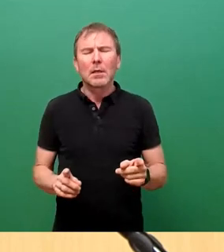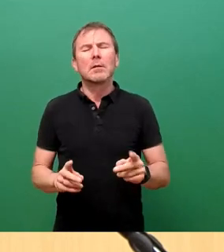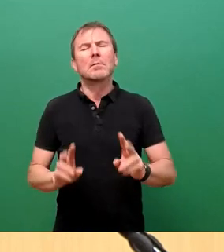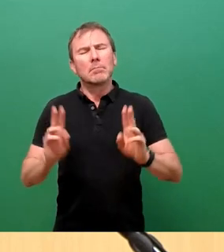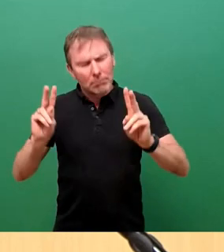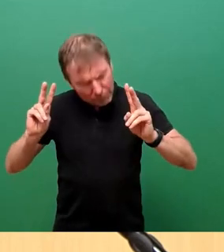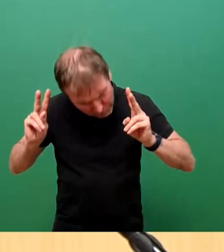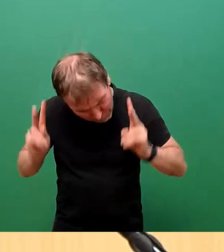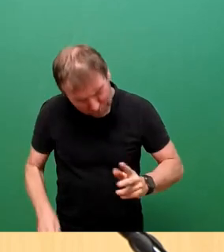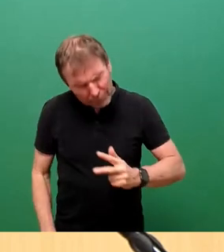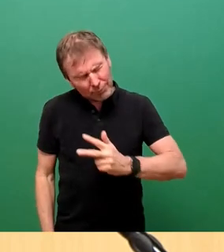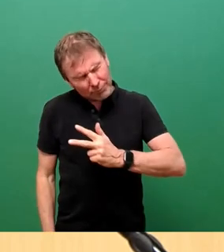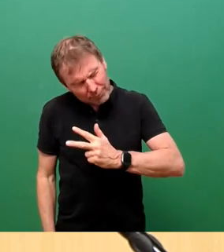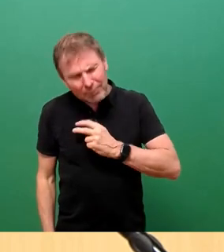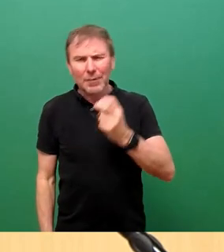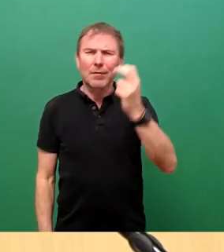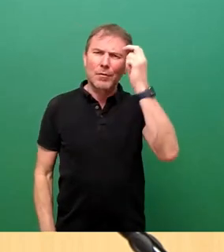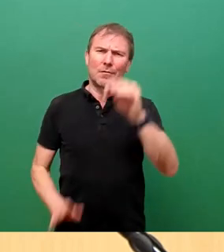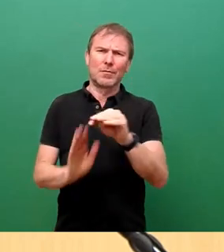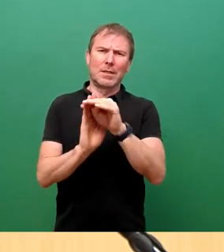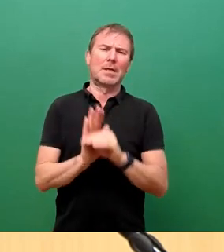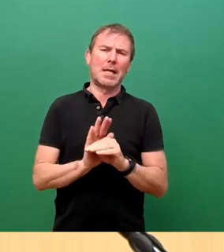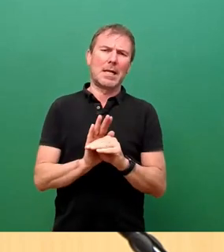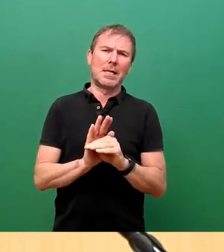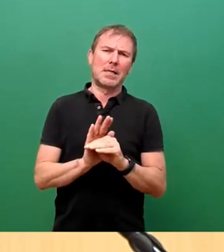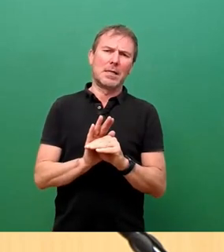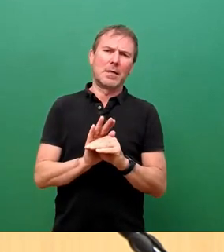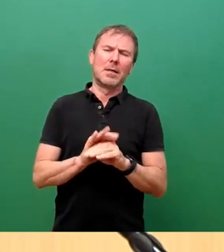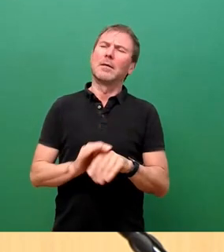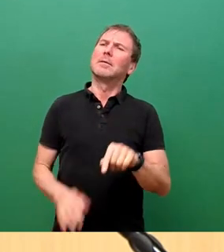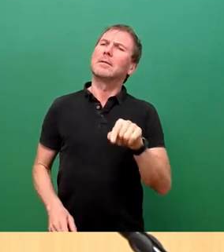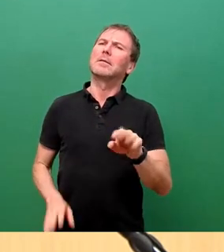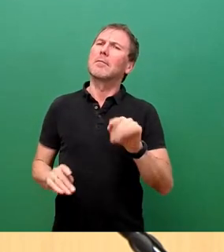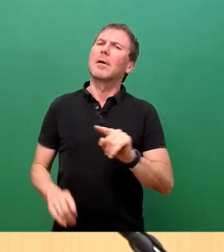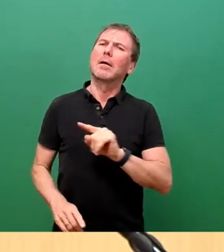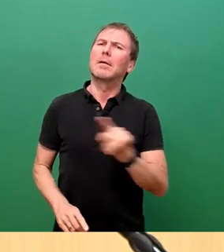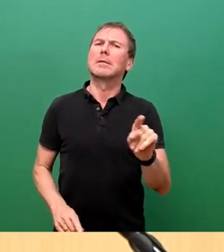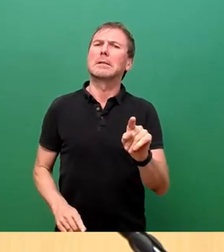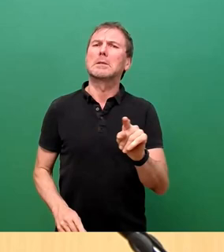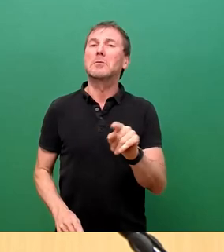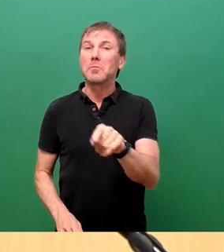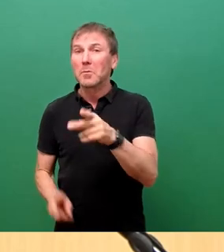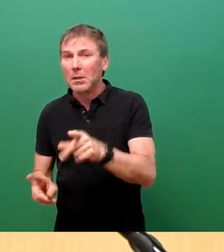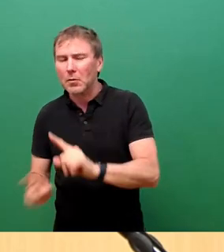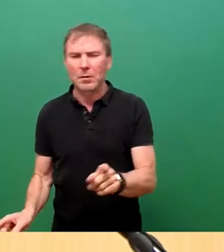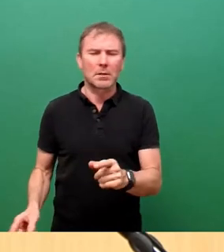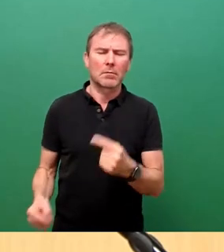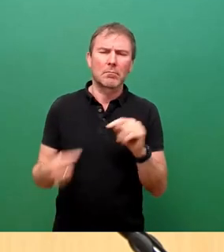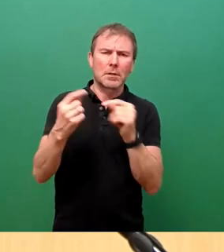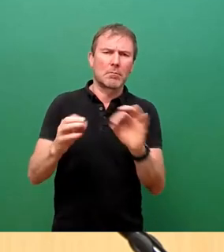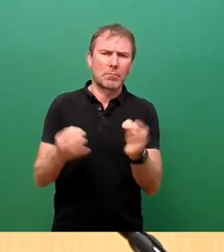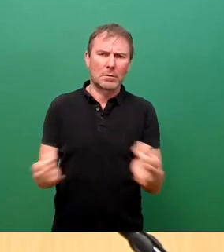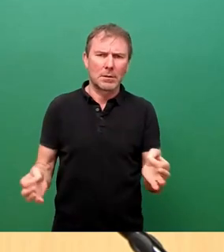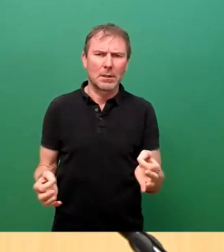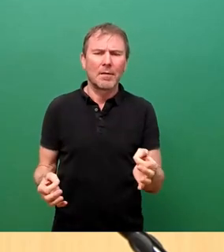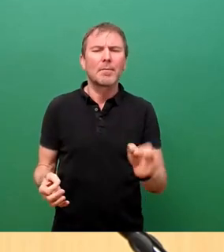Regelung. Und das sollten wir auch in keiner Weise hier in Frage stellen. Dass dazu das Mittel einer